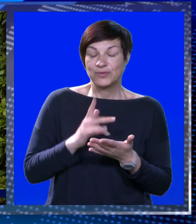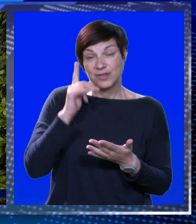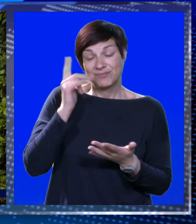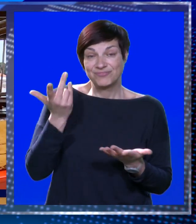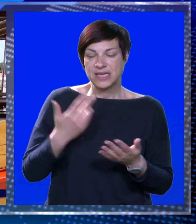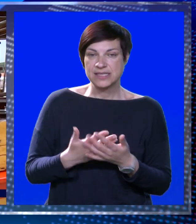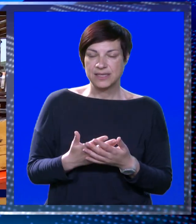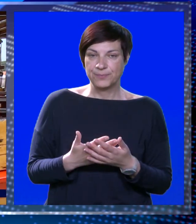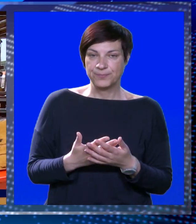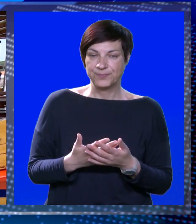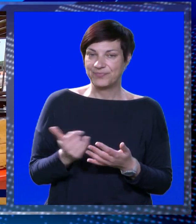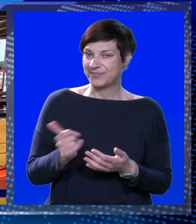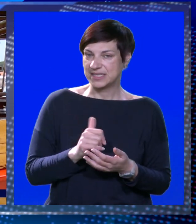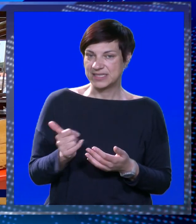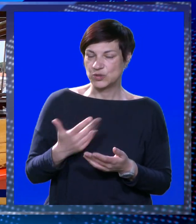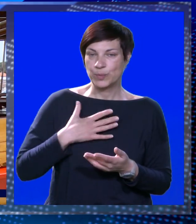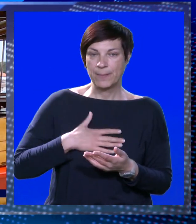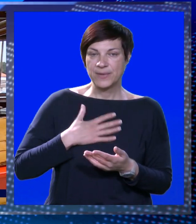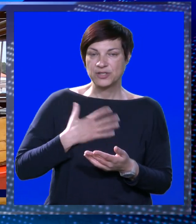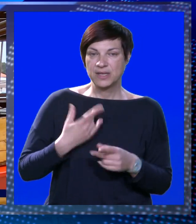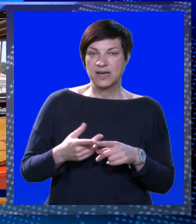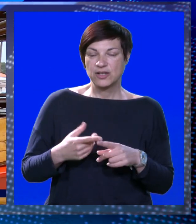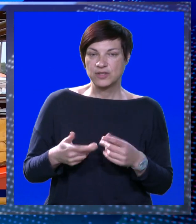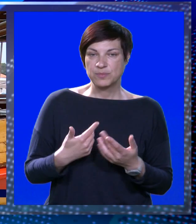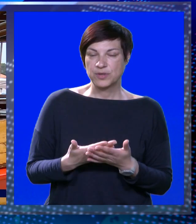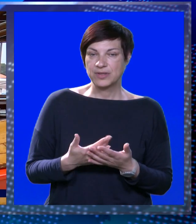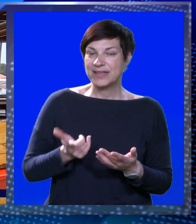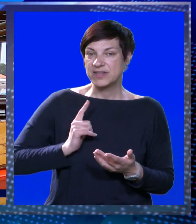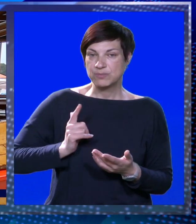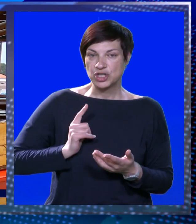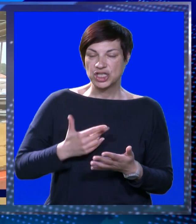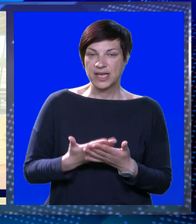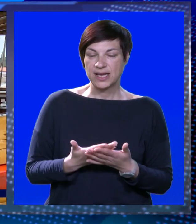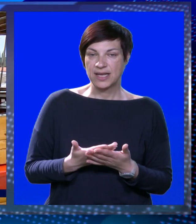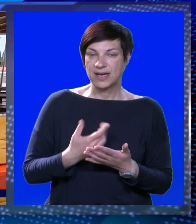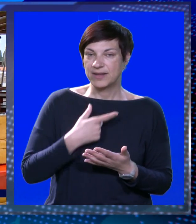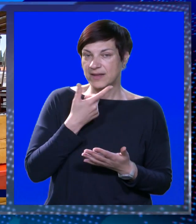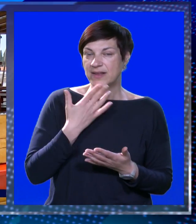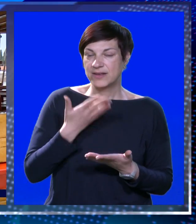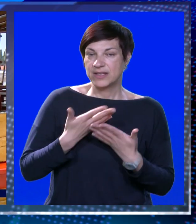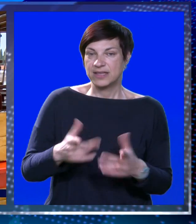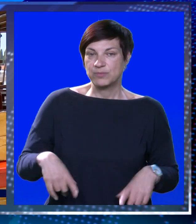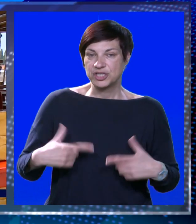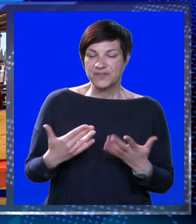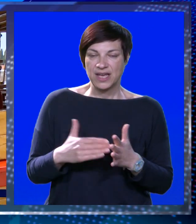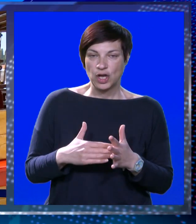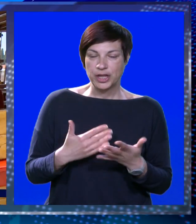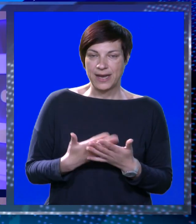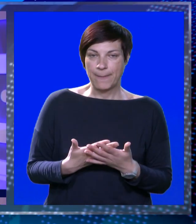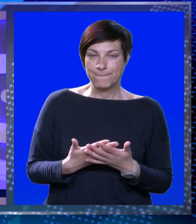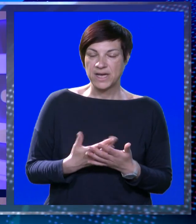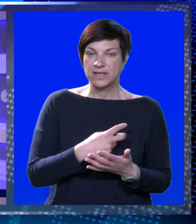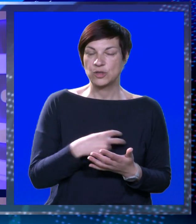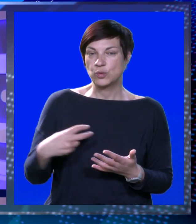ja ne znam. Pa, evo, super, baš mi je drogo, zbog toga jedna smo čekali. Pala Bogu da je gotovo, idemo žive kako treba.